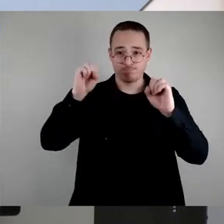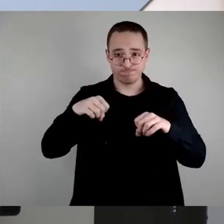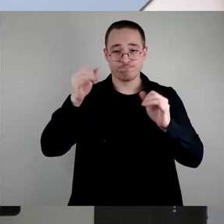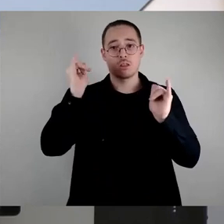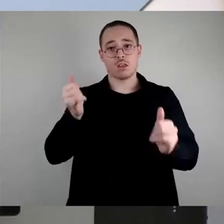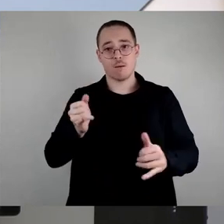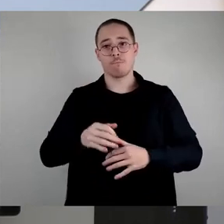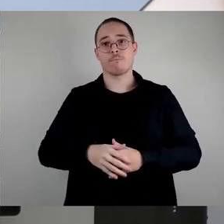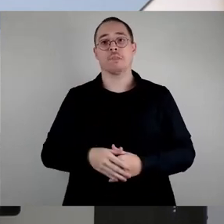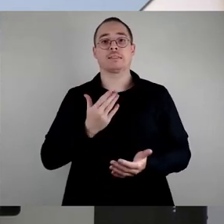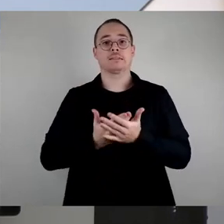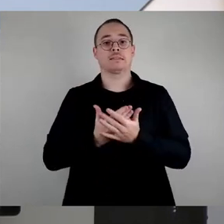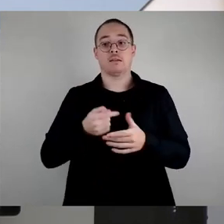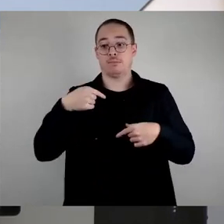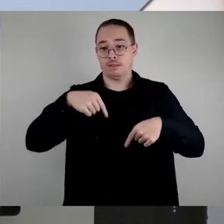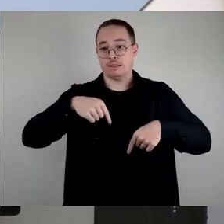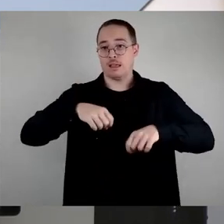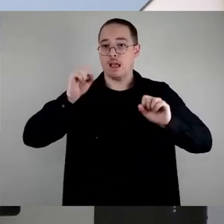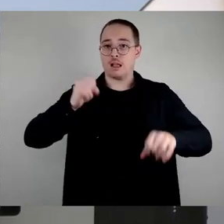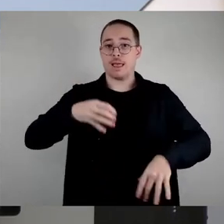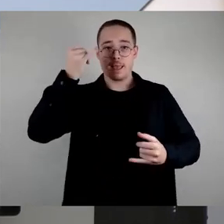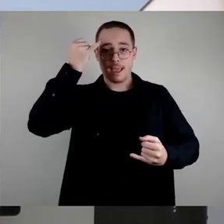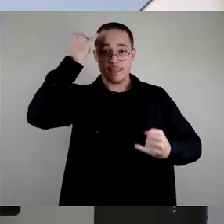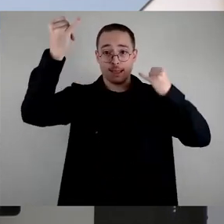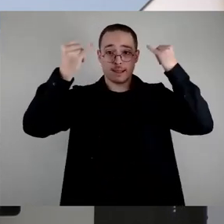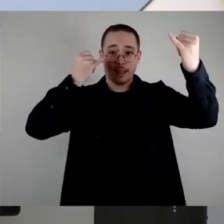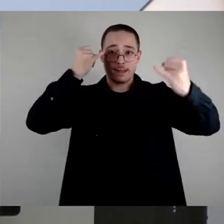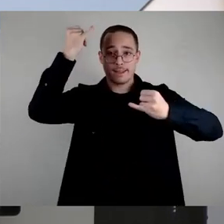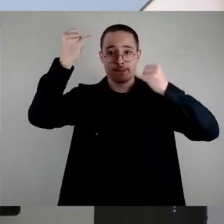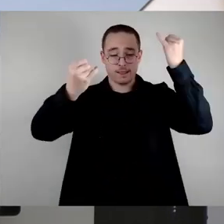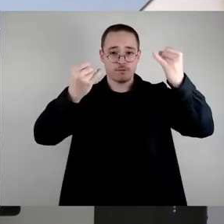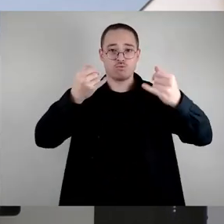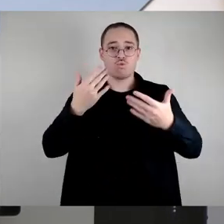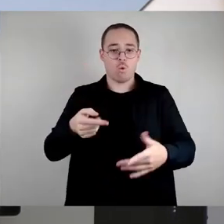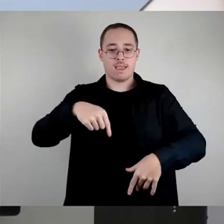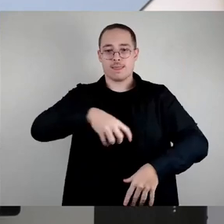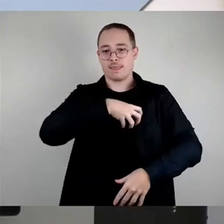Ideen rauskommen, wie das Problem zumindest für uns in Dresden etwa wird